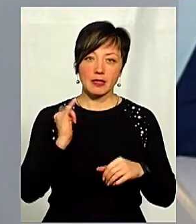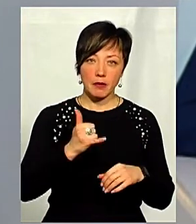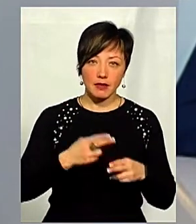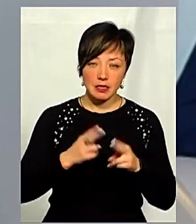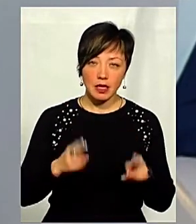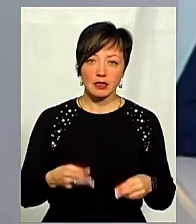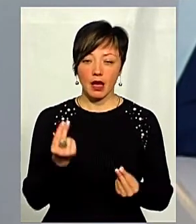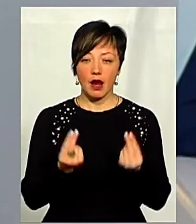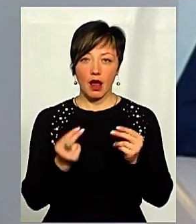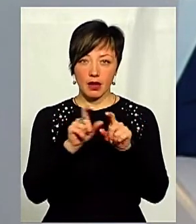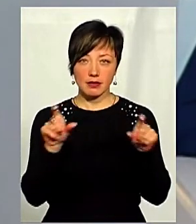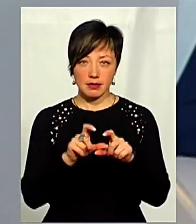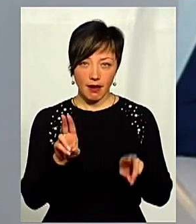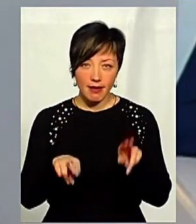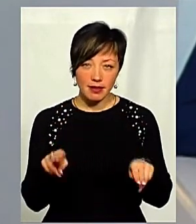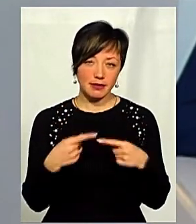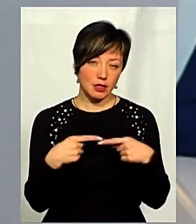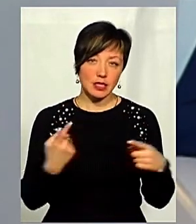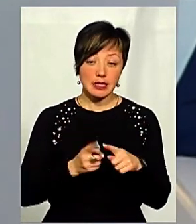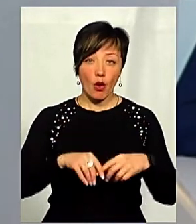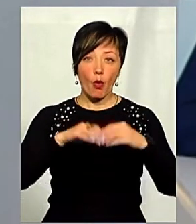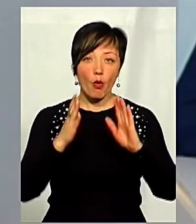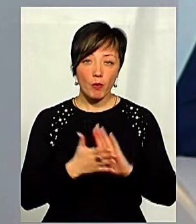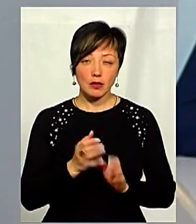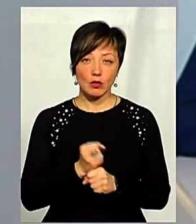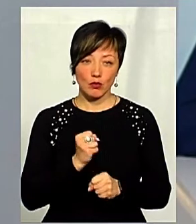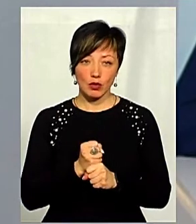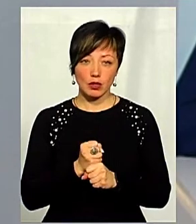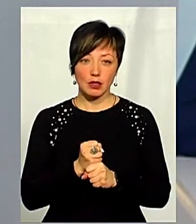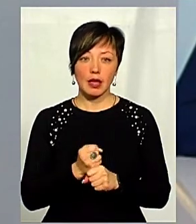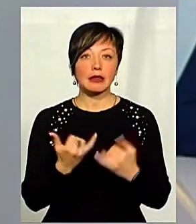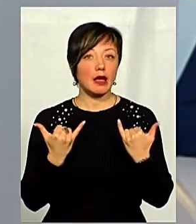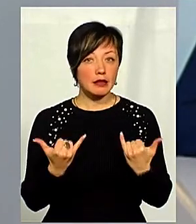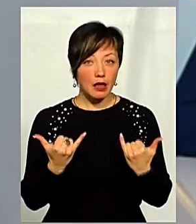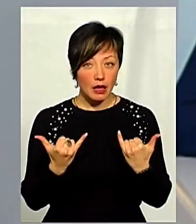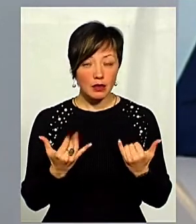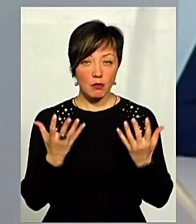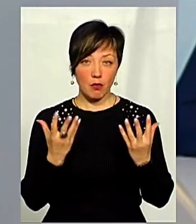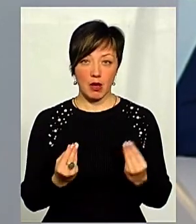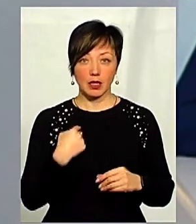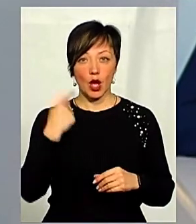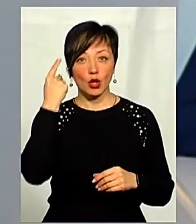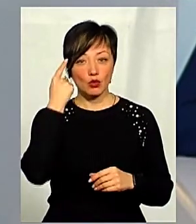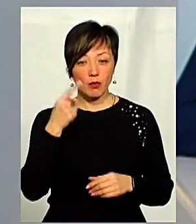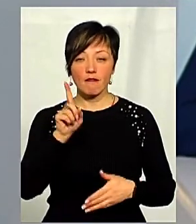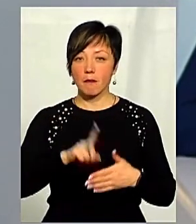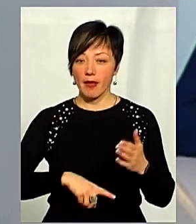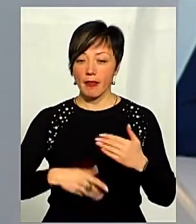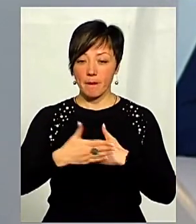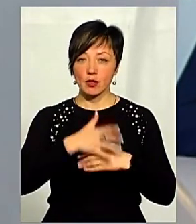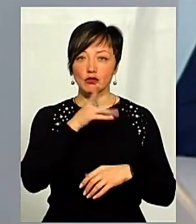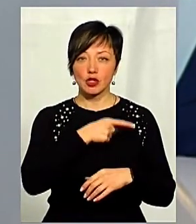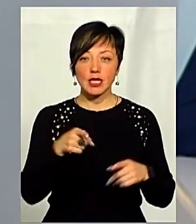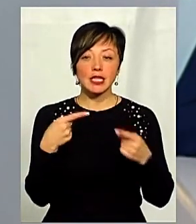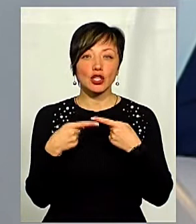і нелегальних гральних закладів і так далі. Тому що це комплексна робота. На даний момент, і, я думаю, я впевнений в цьому, що найближчим